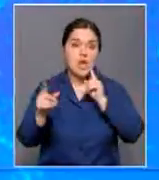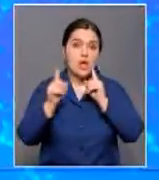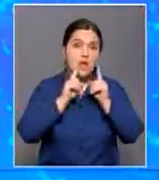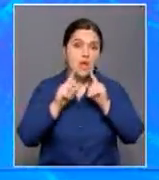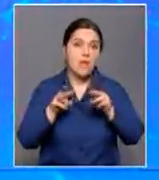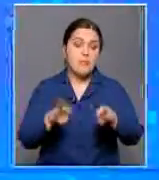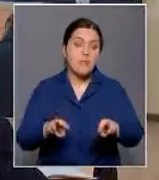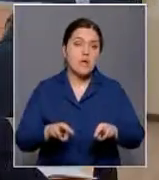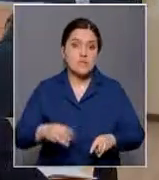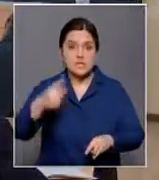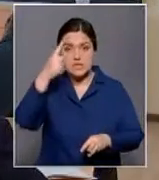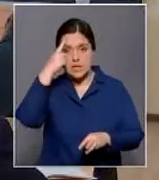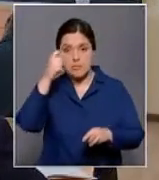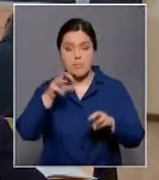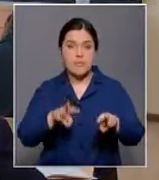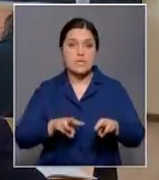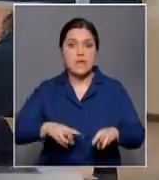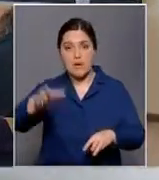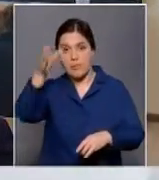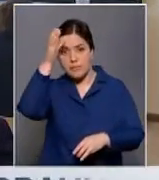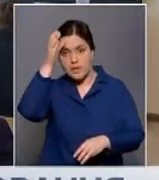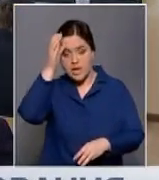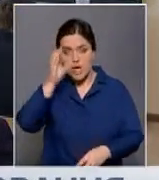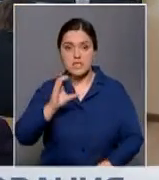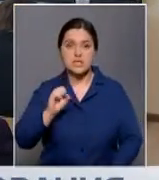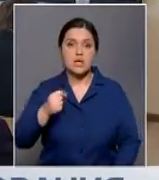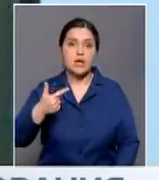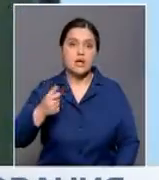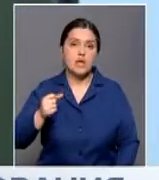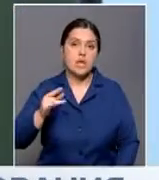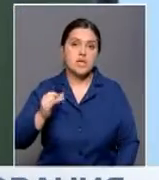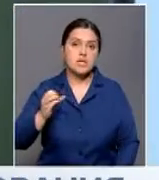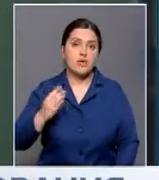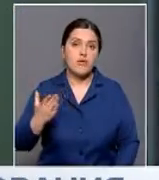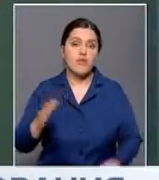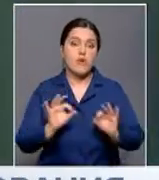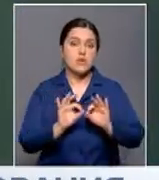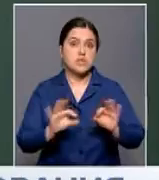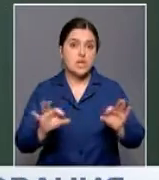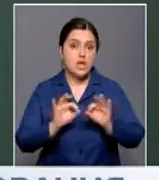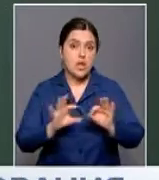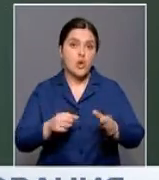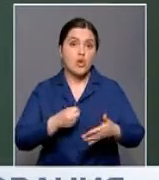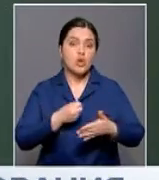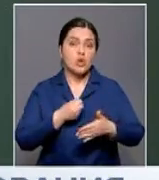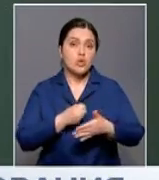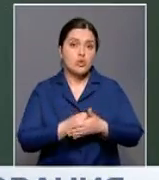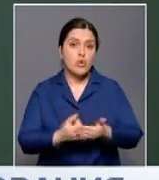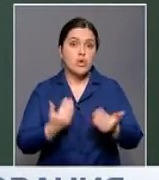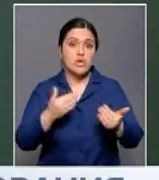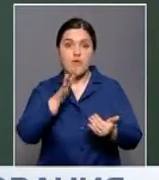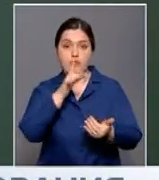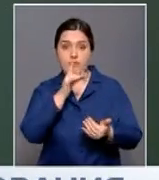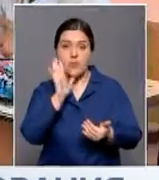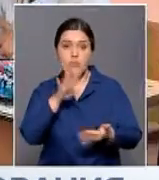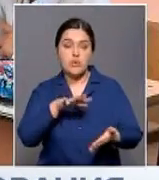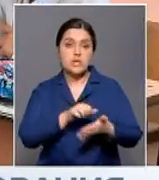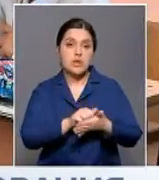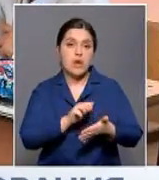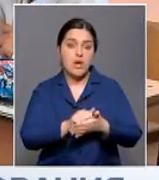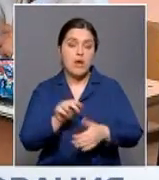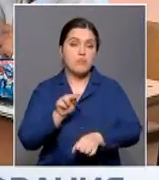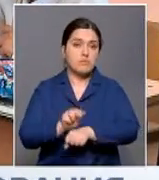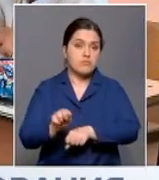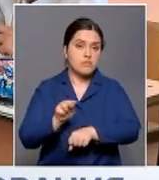-конференции в правительстве сообщил министр образования и науки Ирланд Сагадиев. Словом главы ведомства, до этого периода в стране будут